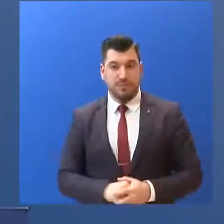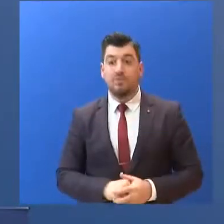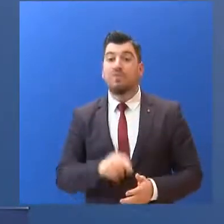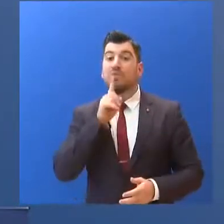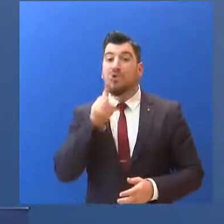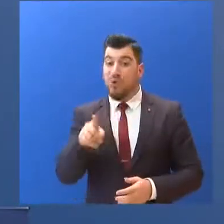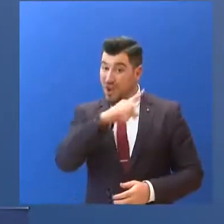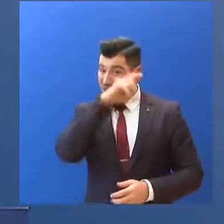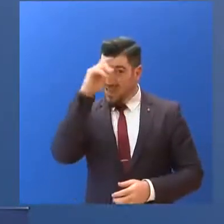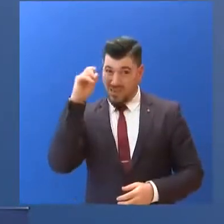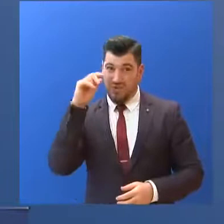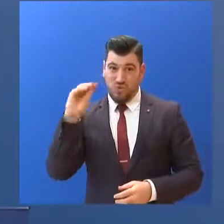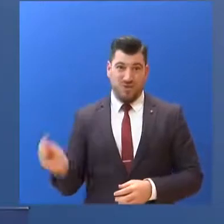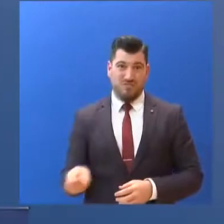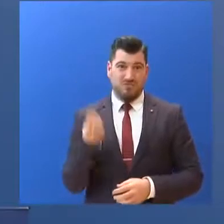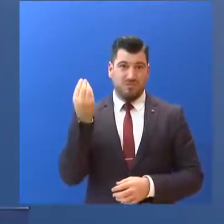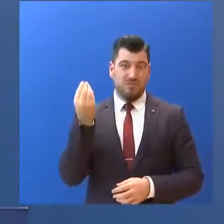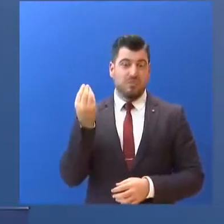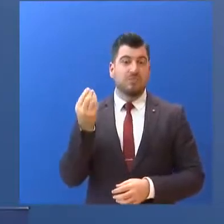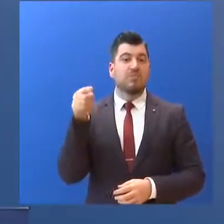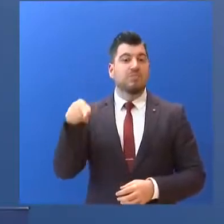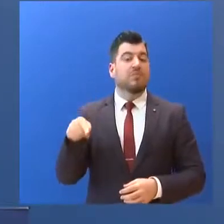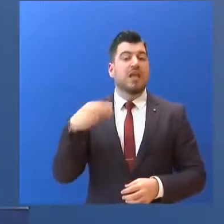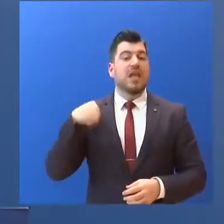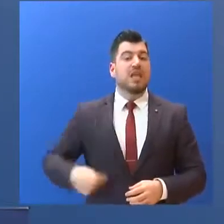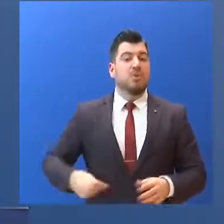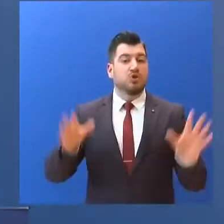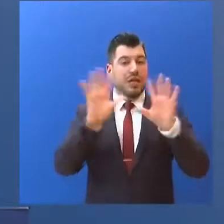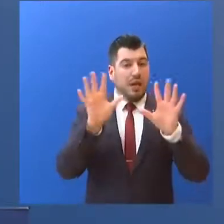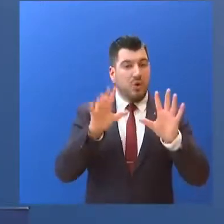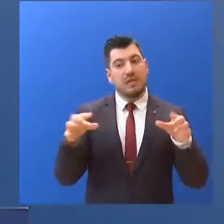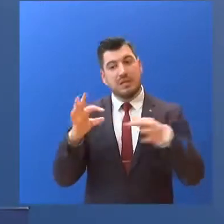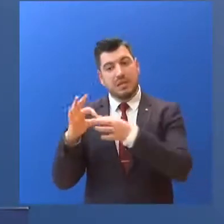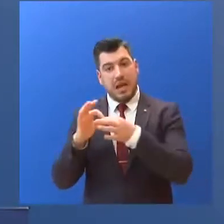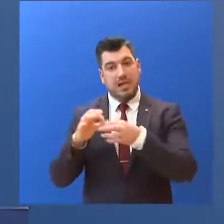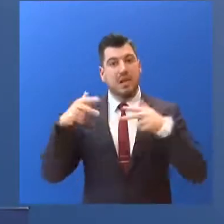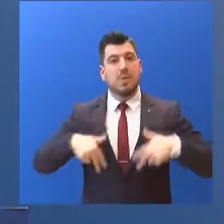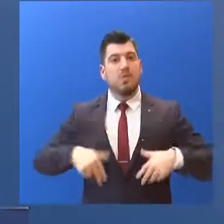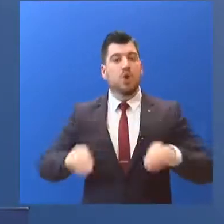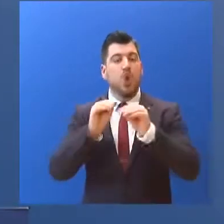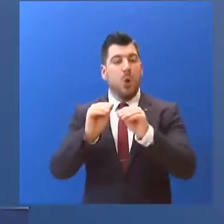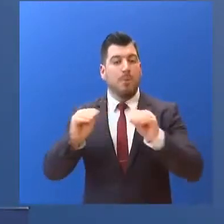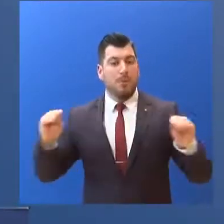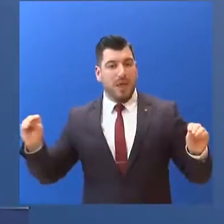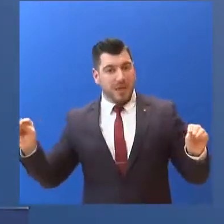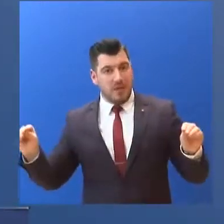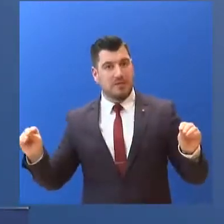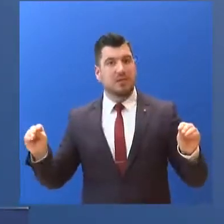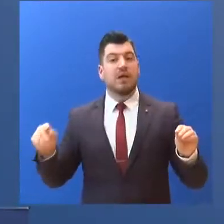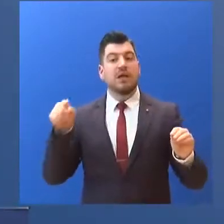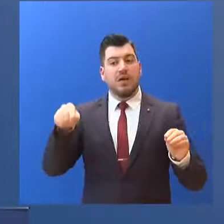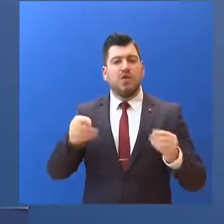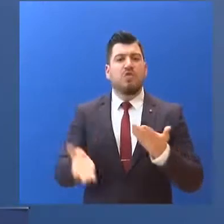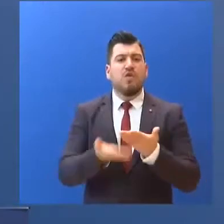συγκυρία... η δημόσια τηλεόραση, σε συνεργασία με το Υπουργείο Παιδείας και Θρησκευμάτων... βοηθά τους χιλιάδες μαθητές μας να διατηρήσουν την